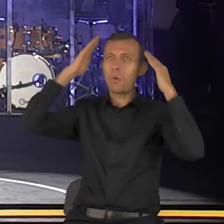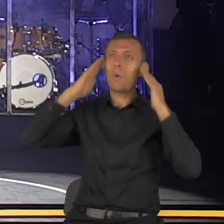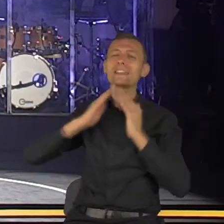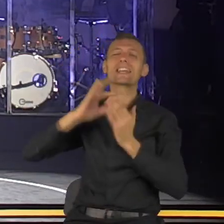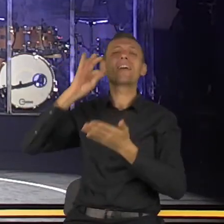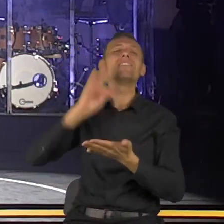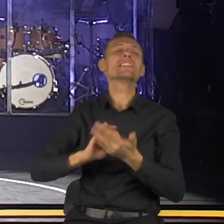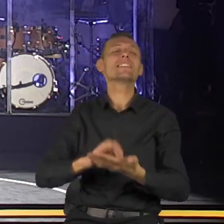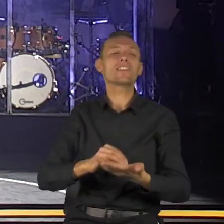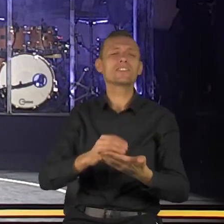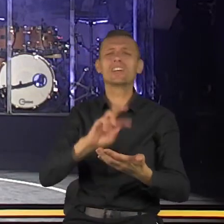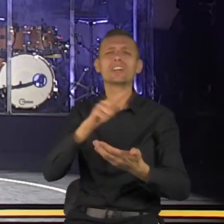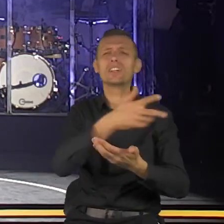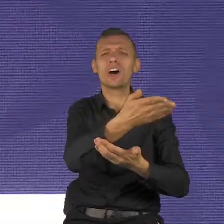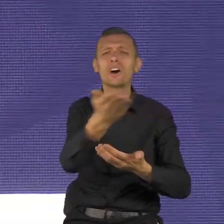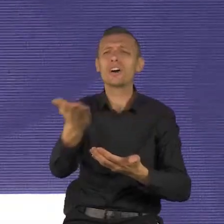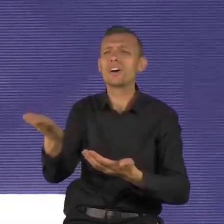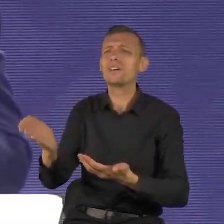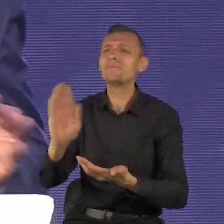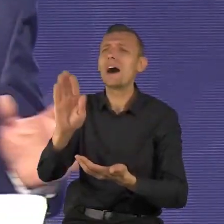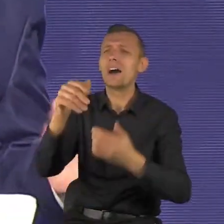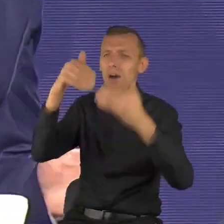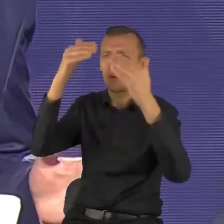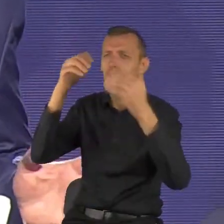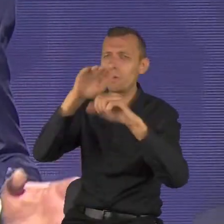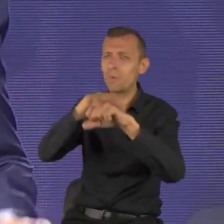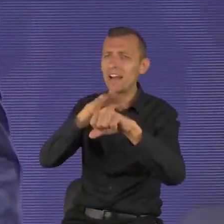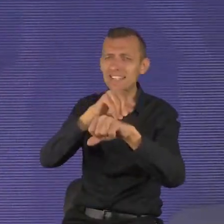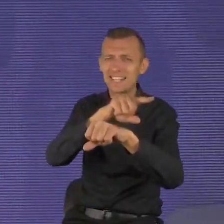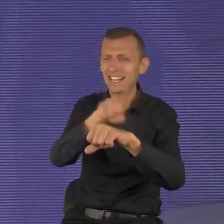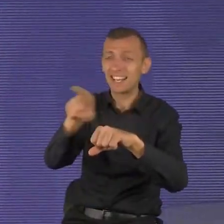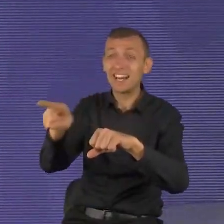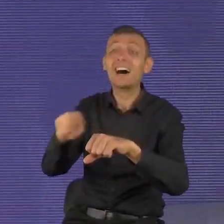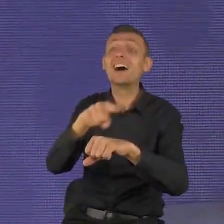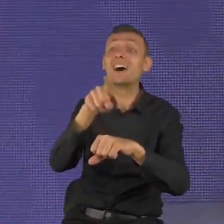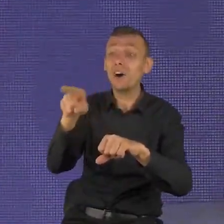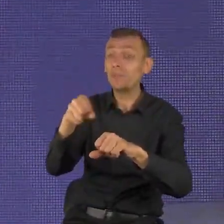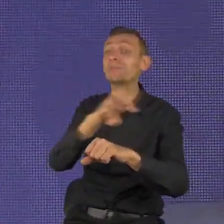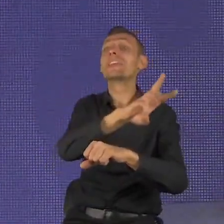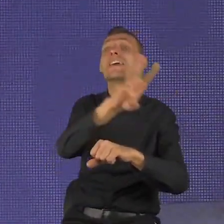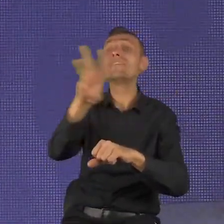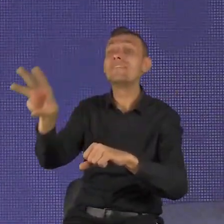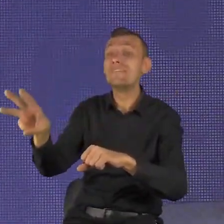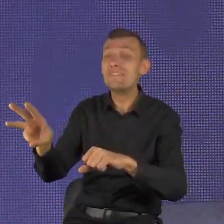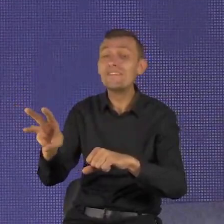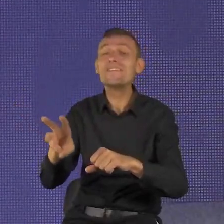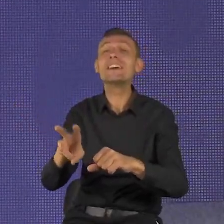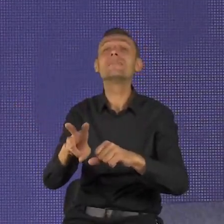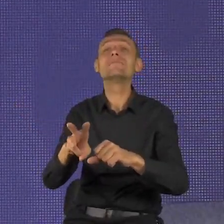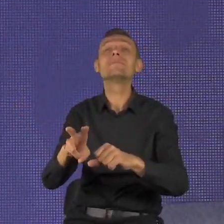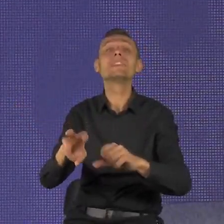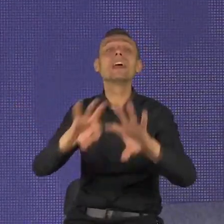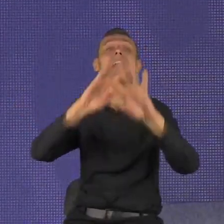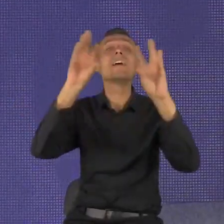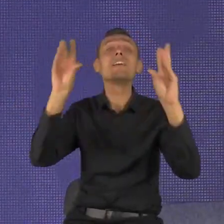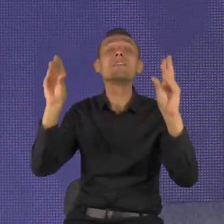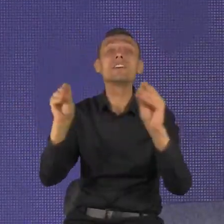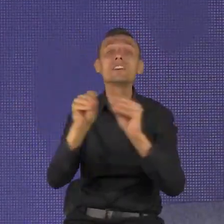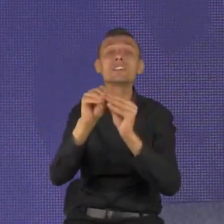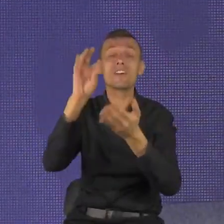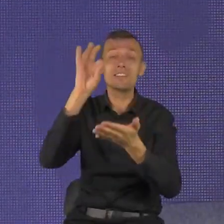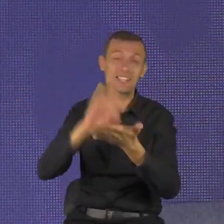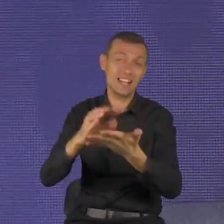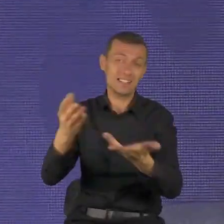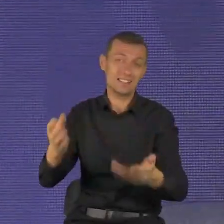już mają wszystkiego dosyć. Nie ma jak polskie słowo. Dosyć masz, gdy masz łaskę moją.